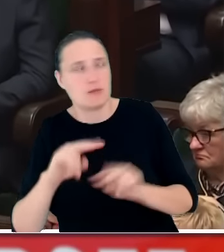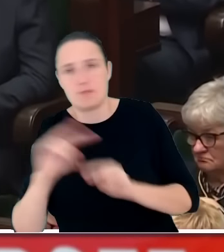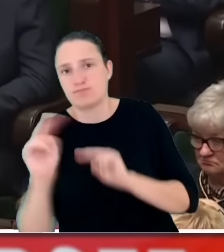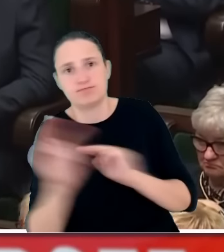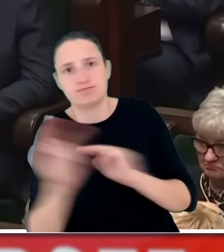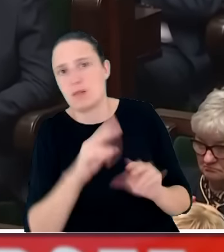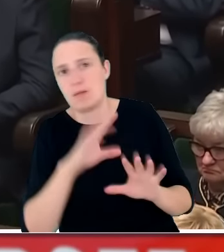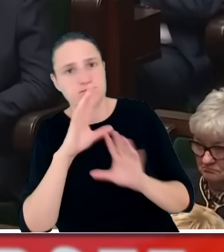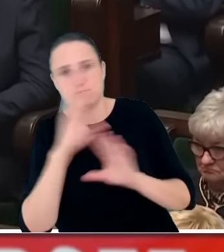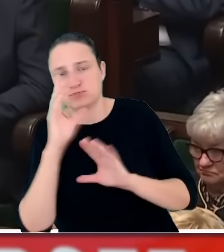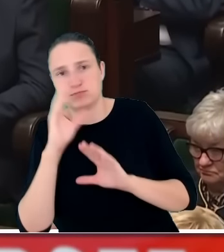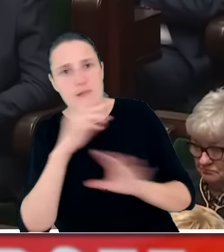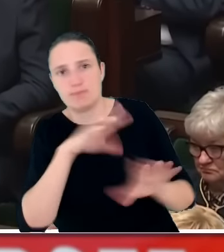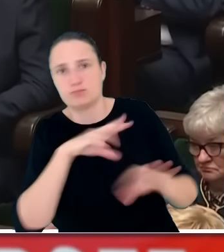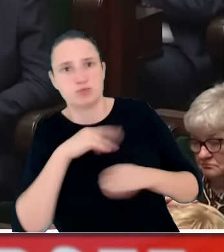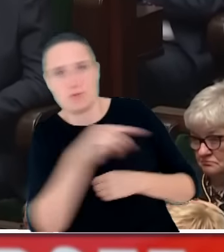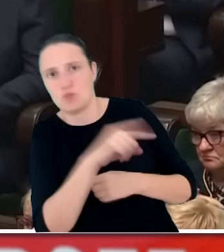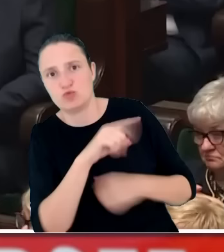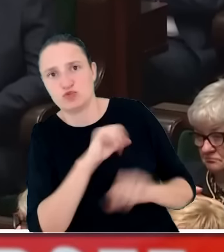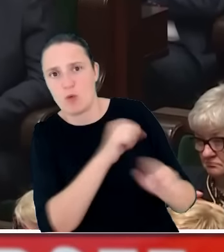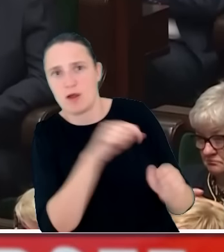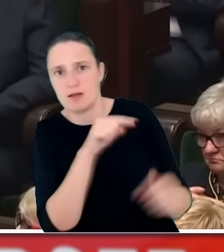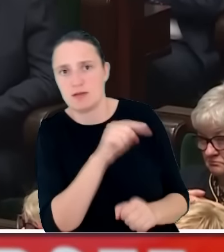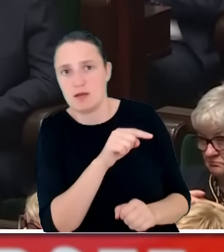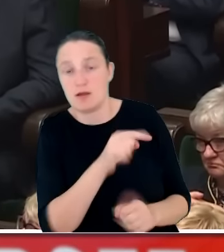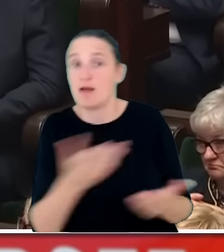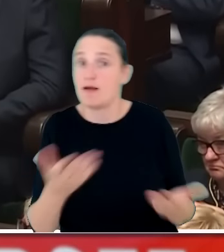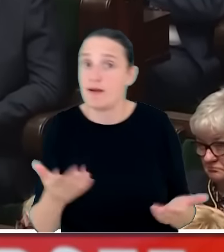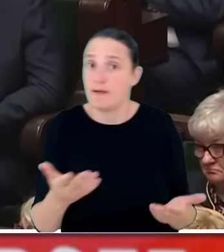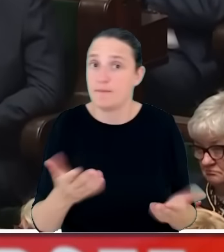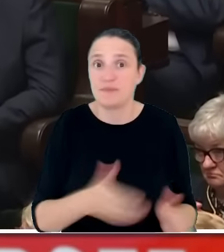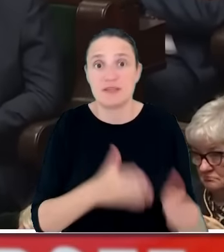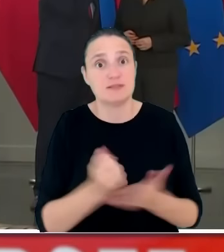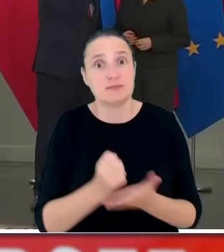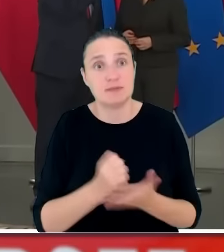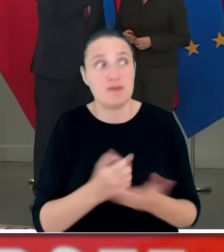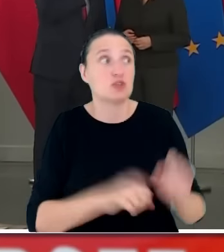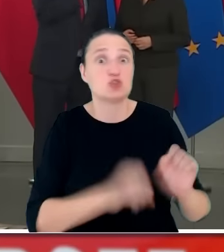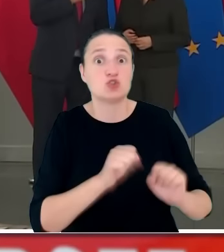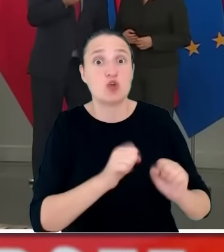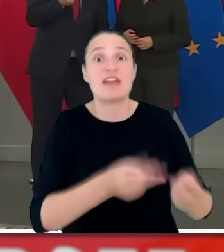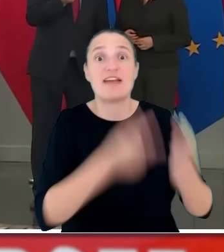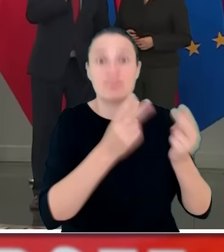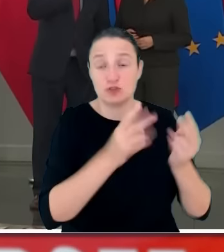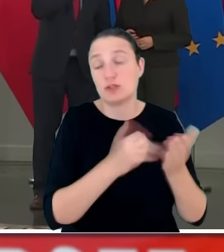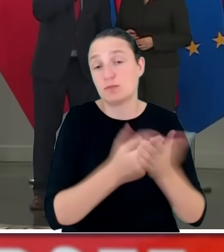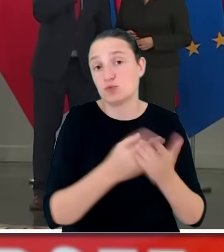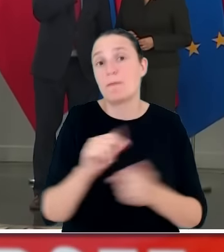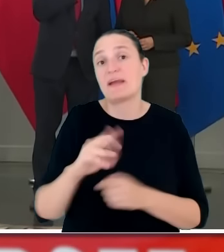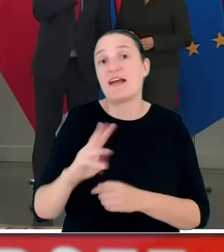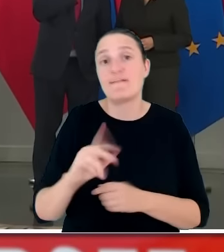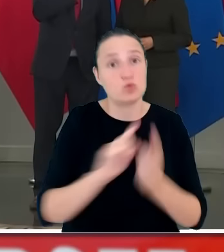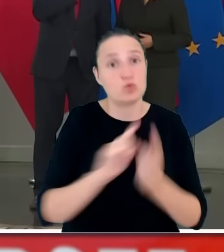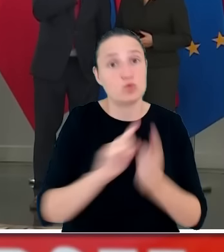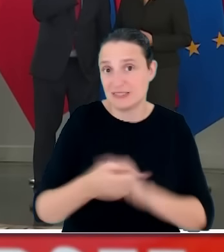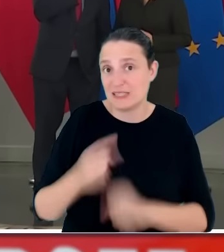rodzi kolejne konsekwencje, no bo jeżeli Sąd Najwyższy, jeżeli partia się odwoła, Sąd Najwyższy zmieni decyzję PKW, to następnie PKW musi